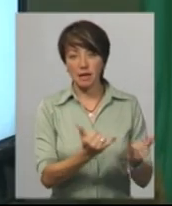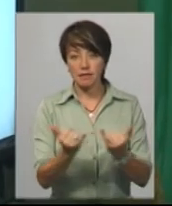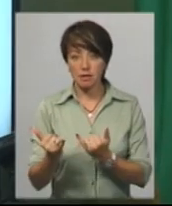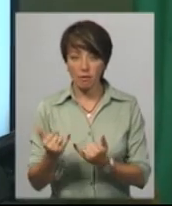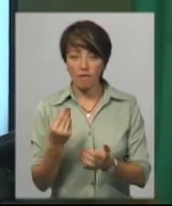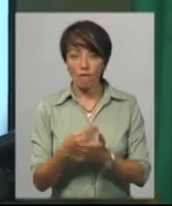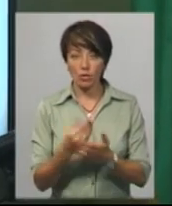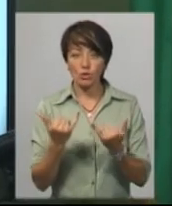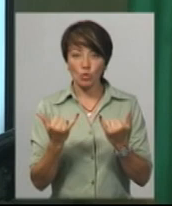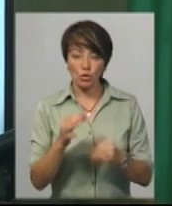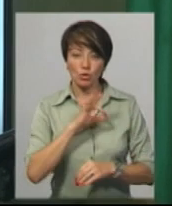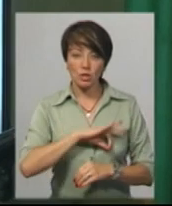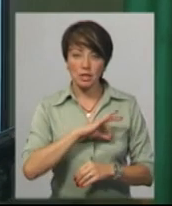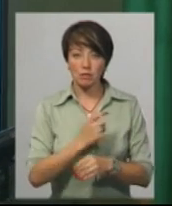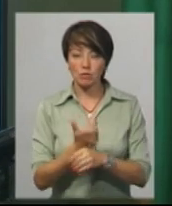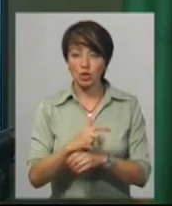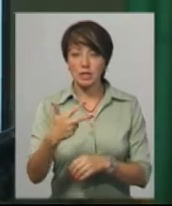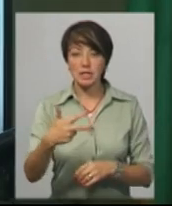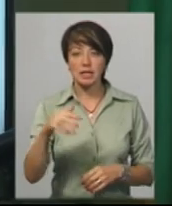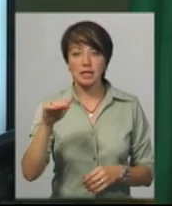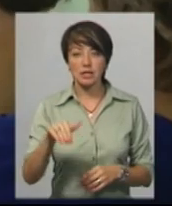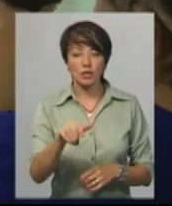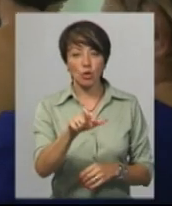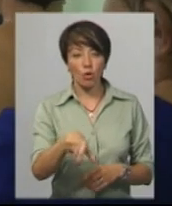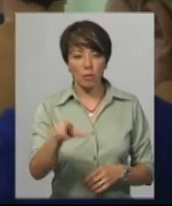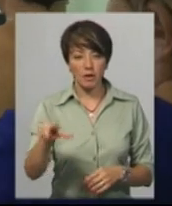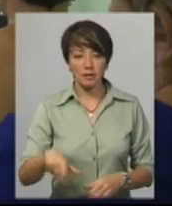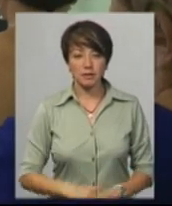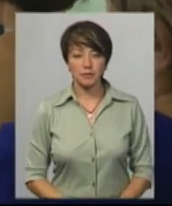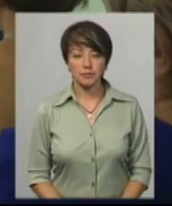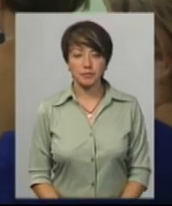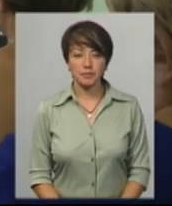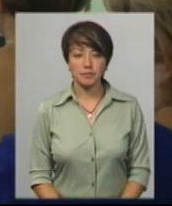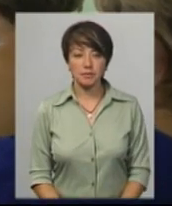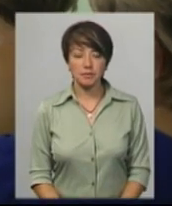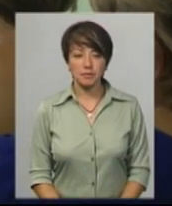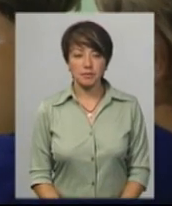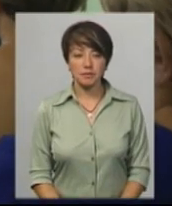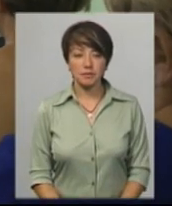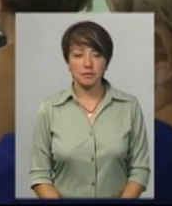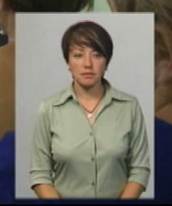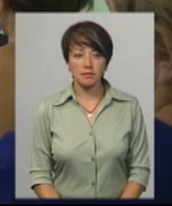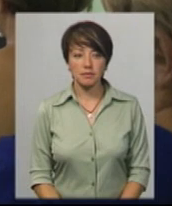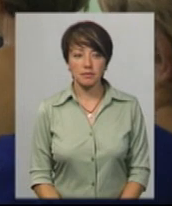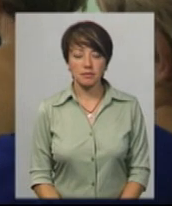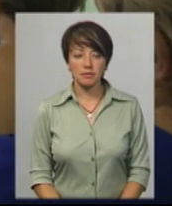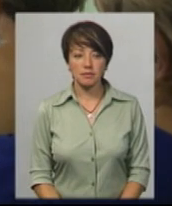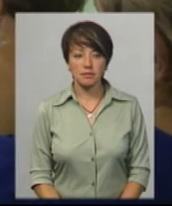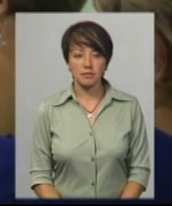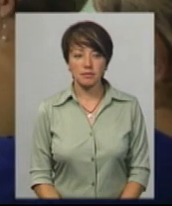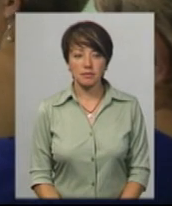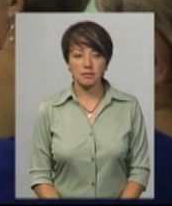на Хмельниччині на сьогодні скористалися більше 30 тисяч громадян. Анастасія Збродова, Дем'ян Цегольник, Володимир Зенчуковський. Новини на